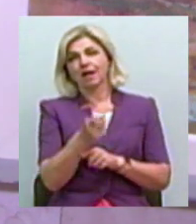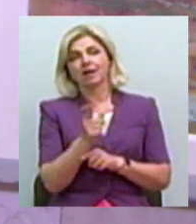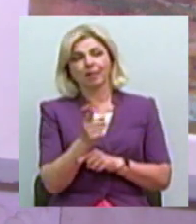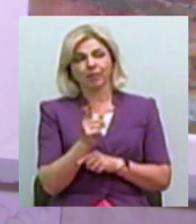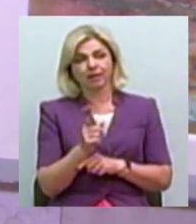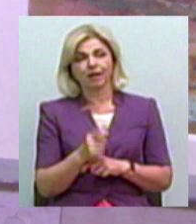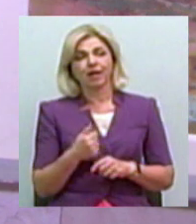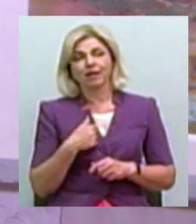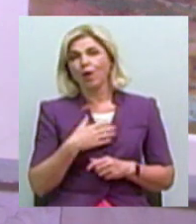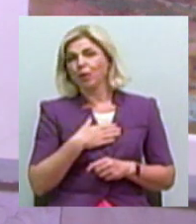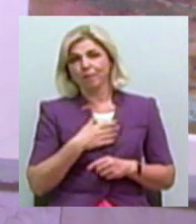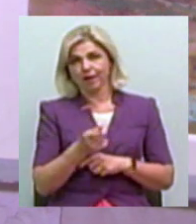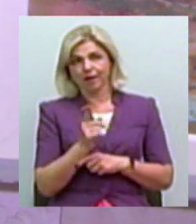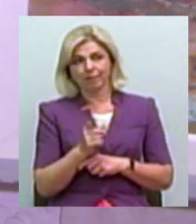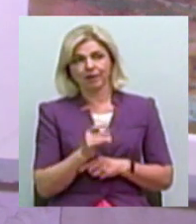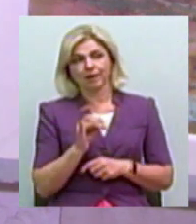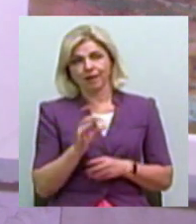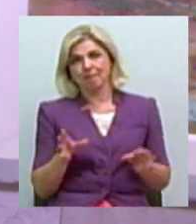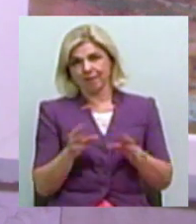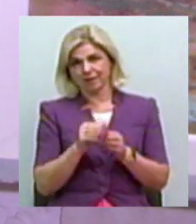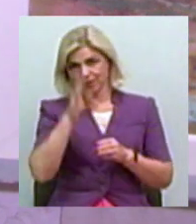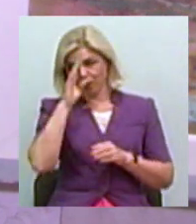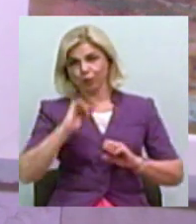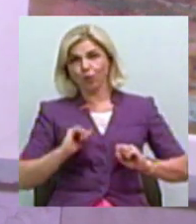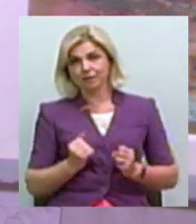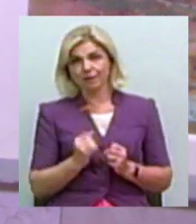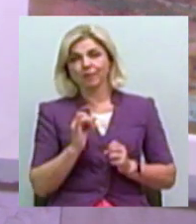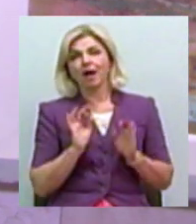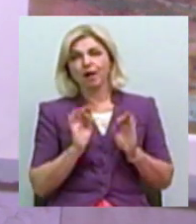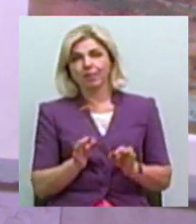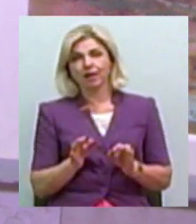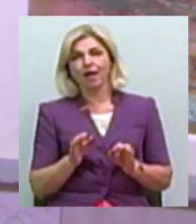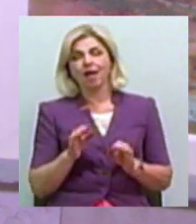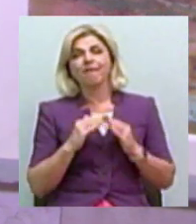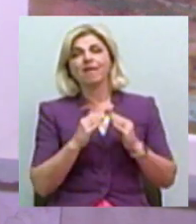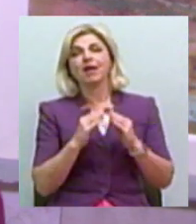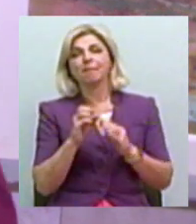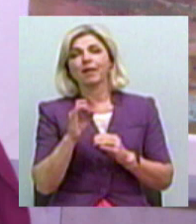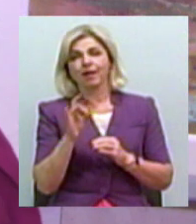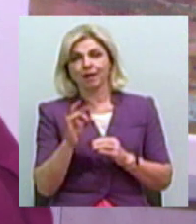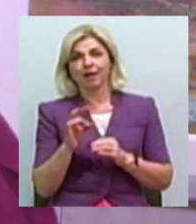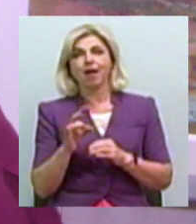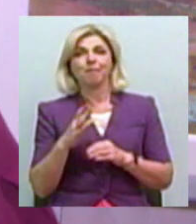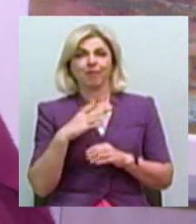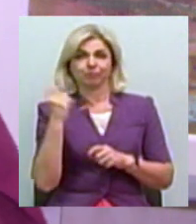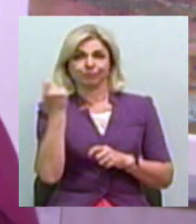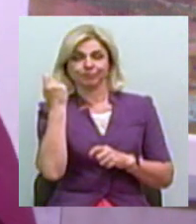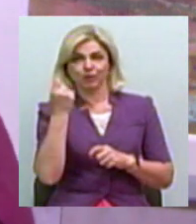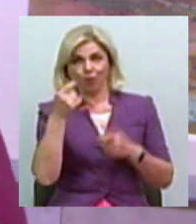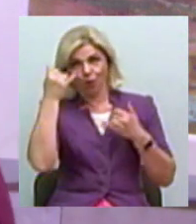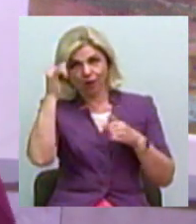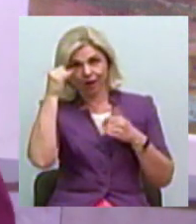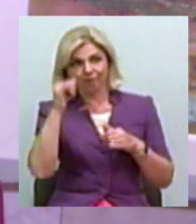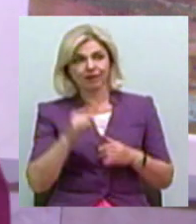Семельнєв, я з хлопцями, і якраз пригнав фермера оці корівки туди. Через це,